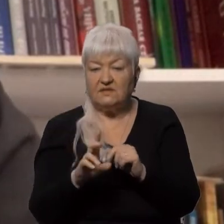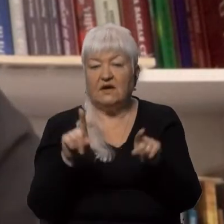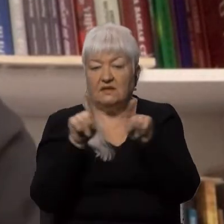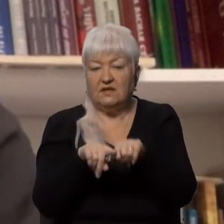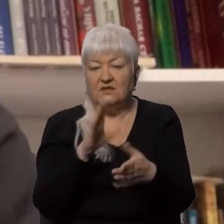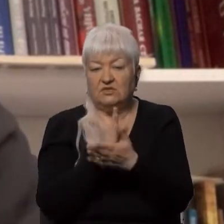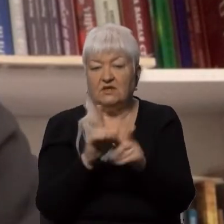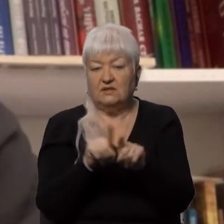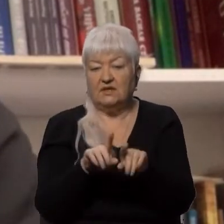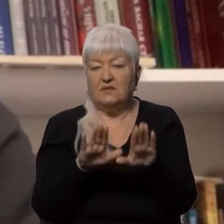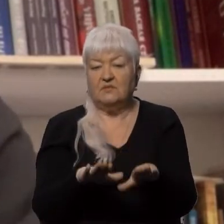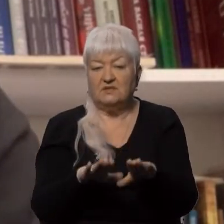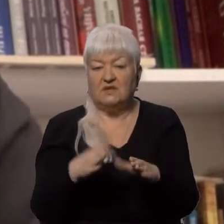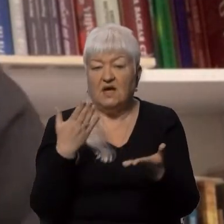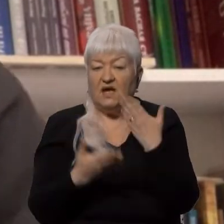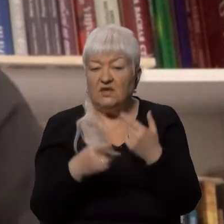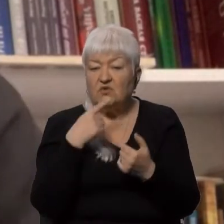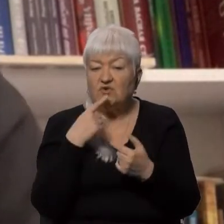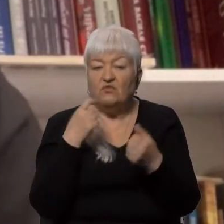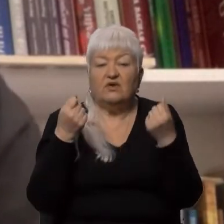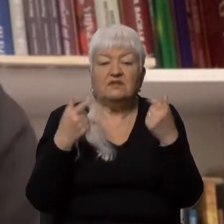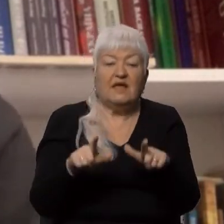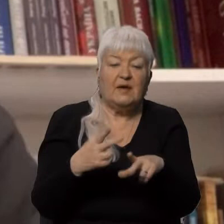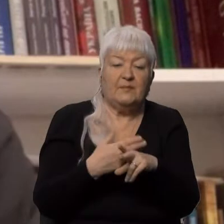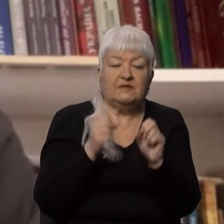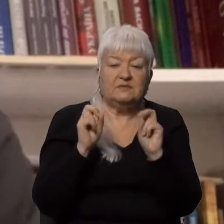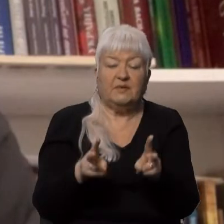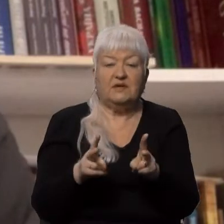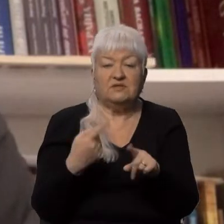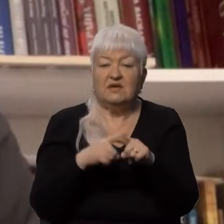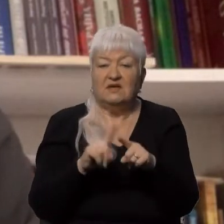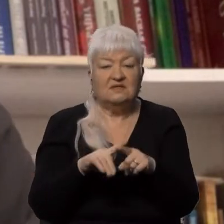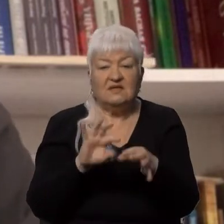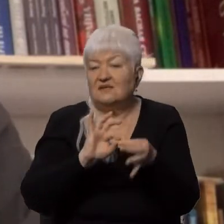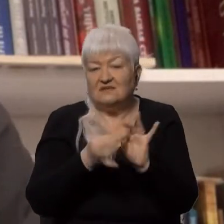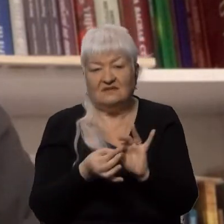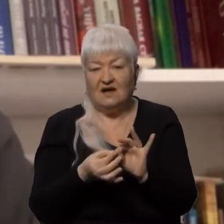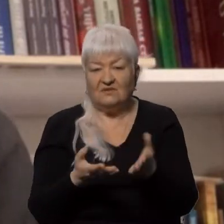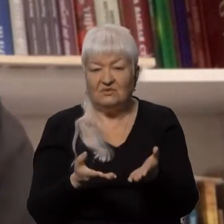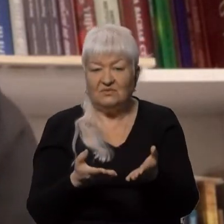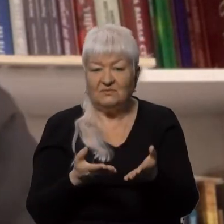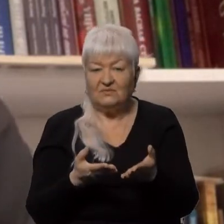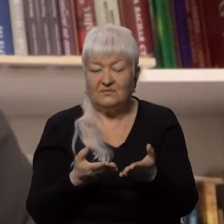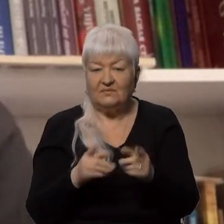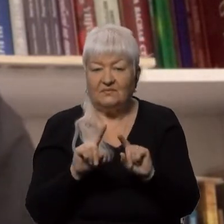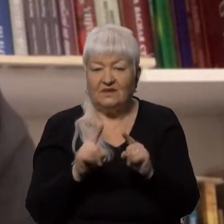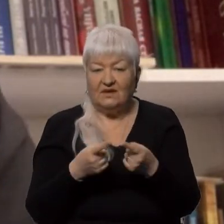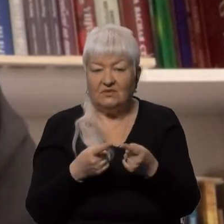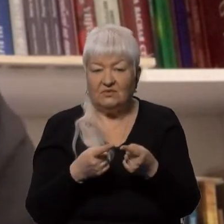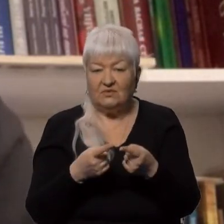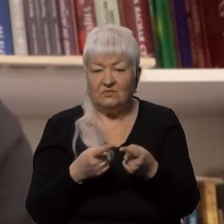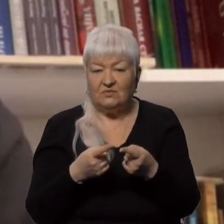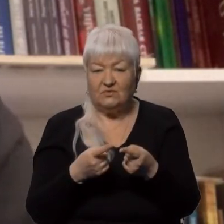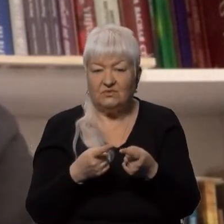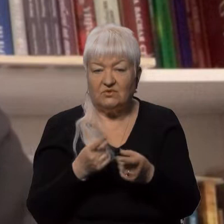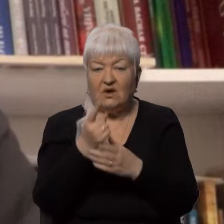просто, якщо говорити з точки зору, де безпечніше, це дуже складно, тому що траєкторію